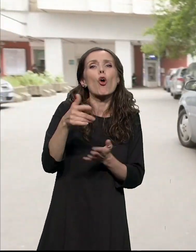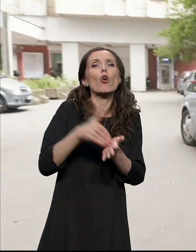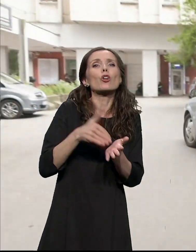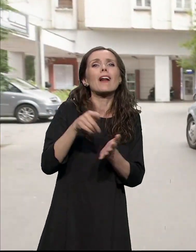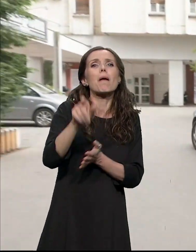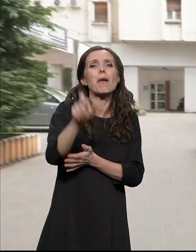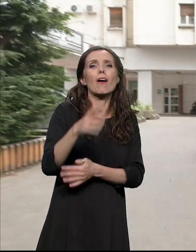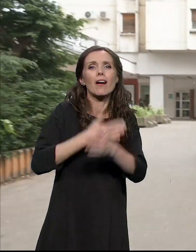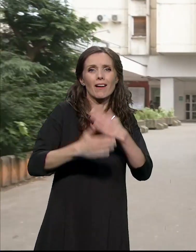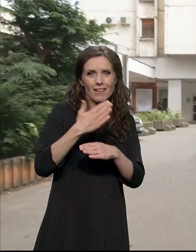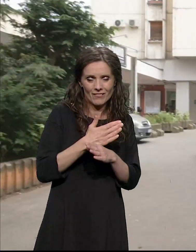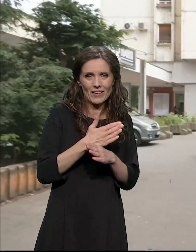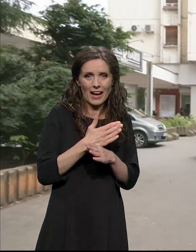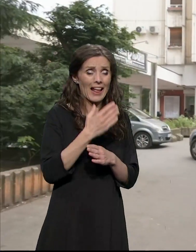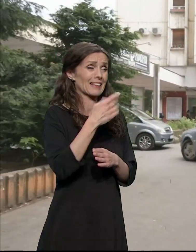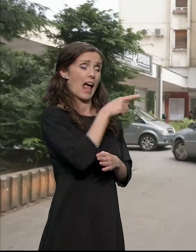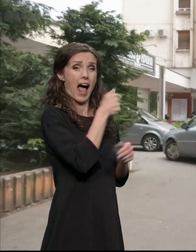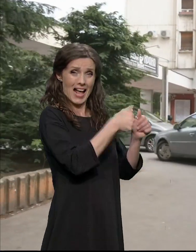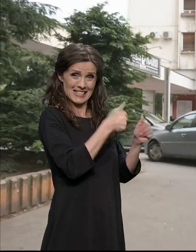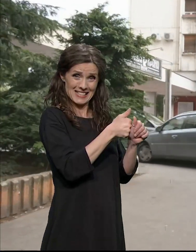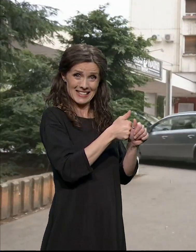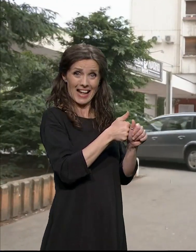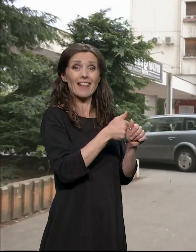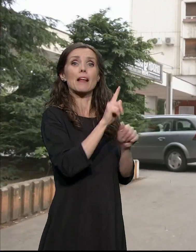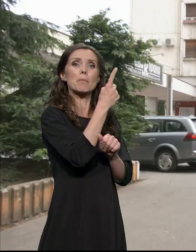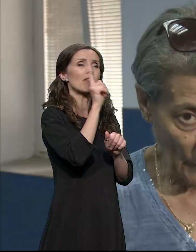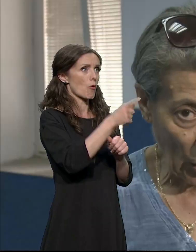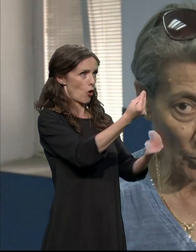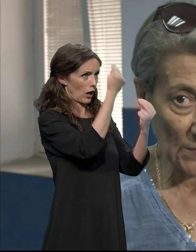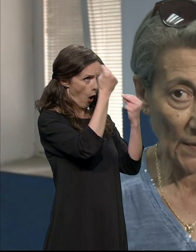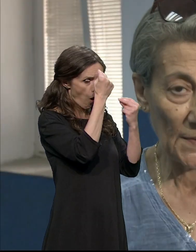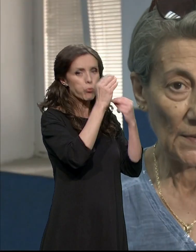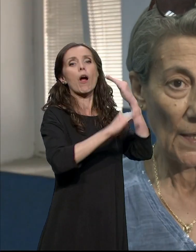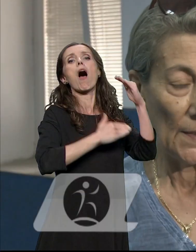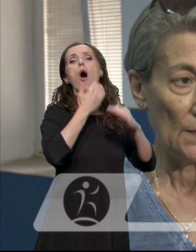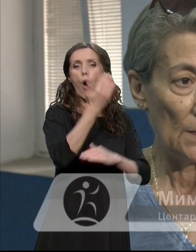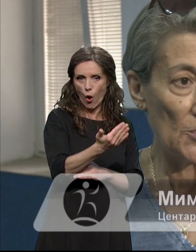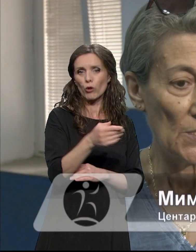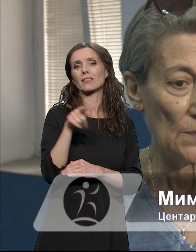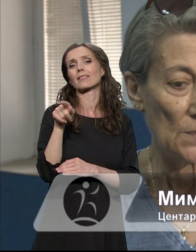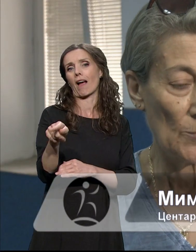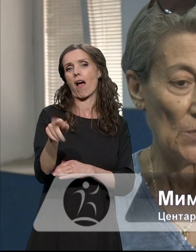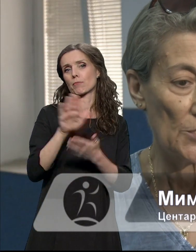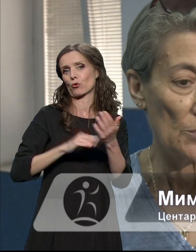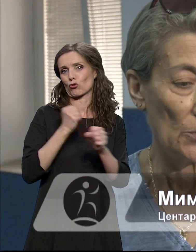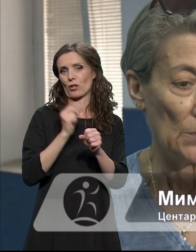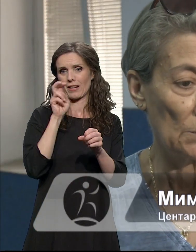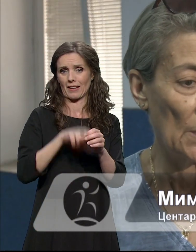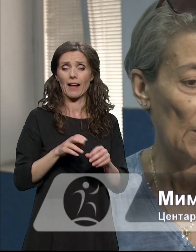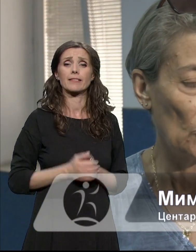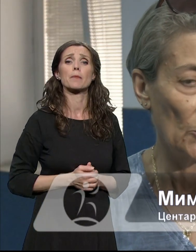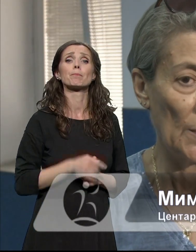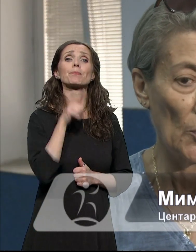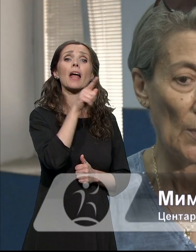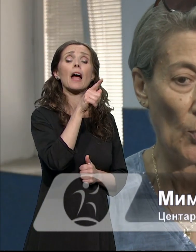Pre nego što poču da rade, asistenti prolaze obuku. Obuka traje tri dana i naš centar za samostalni život je